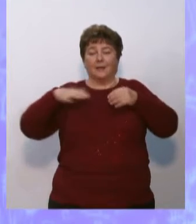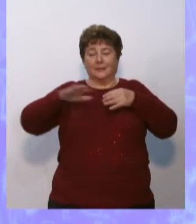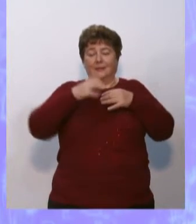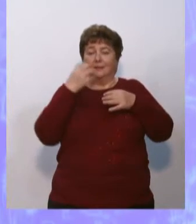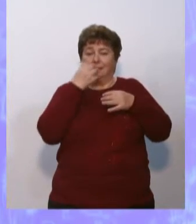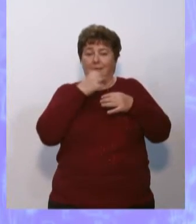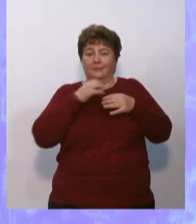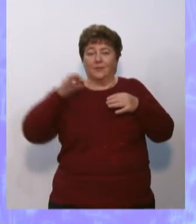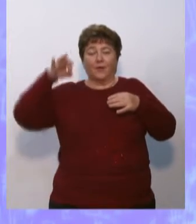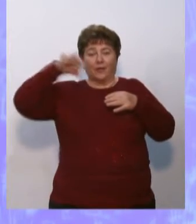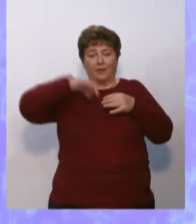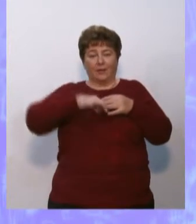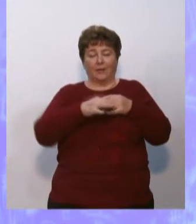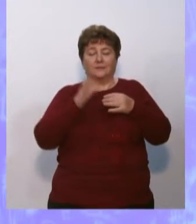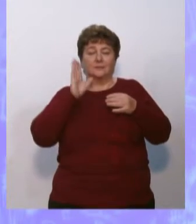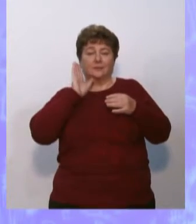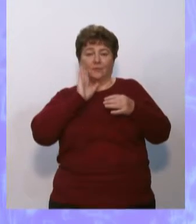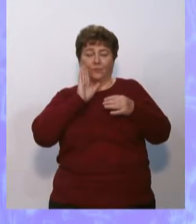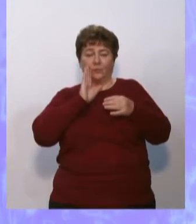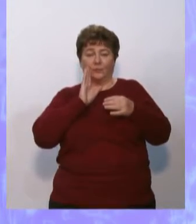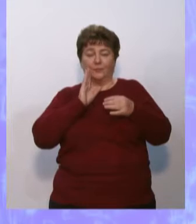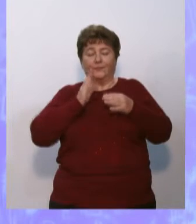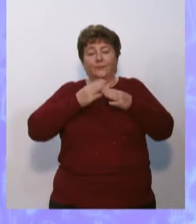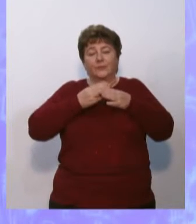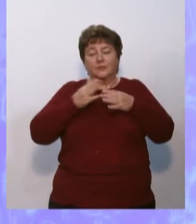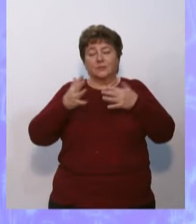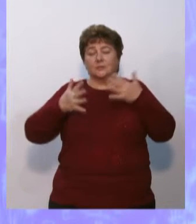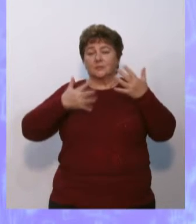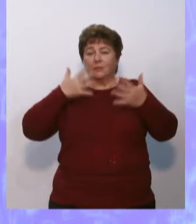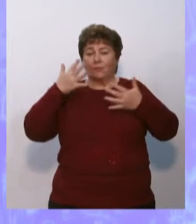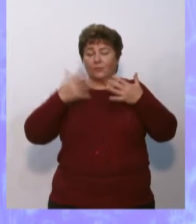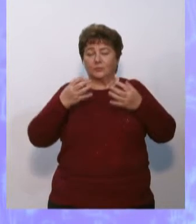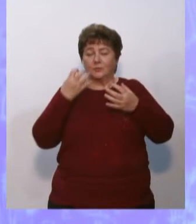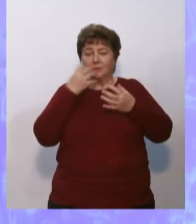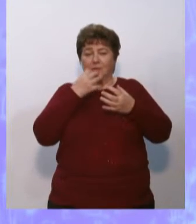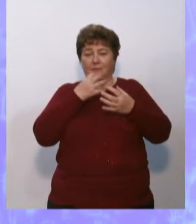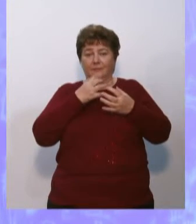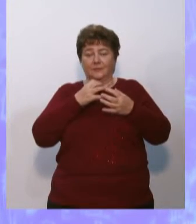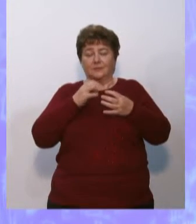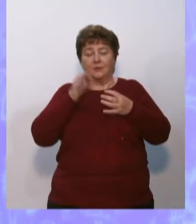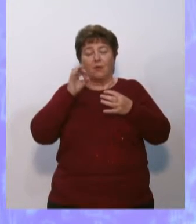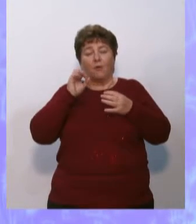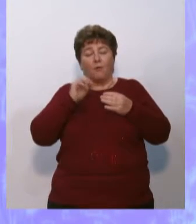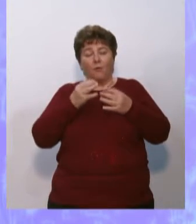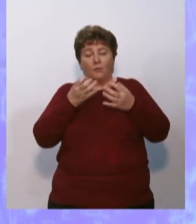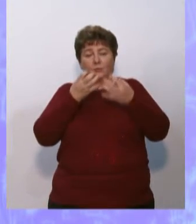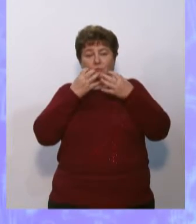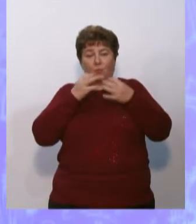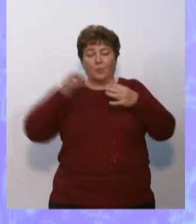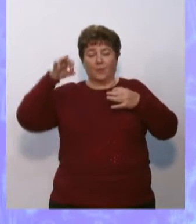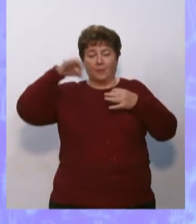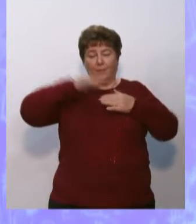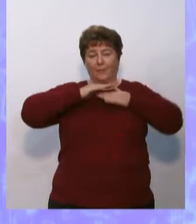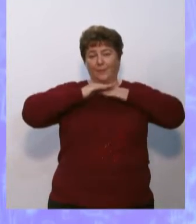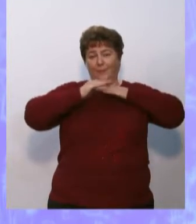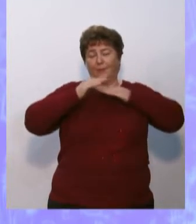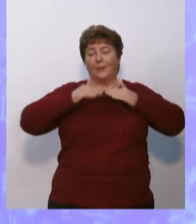нагревание океанских вод. Частицы воздуха, нагреваясь от тёплой поверхности океана,